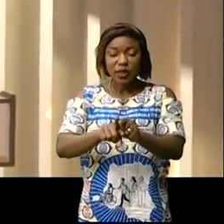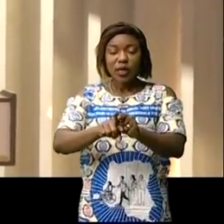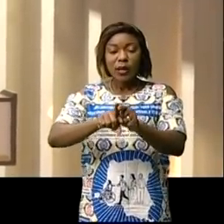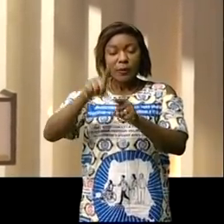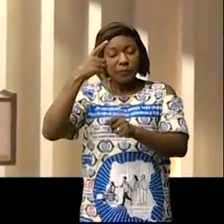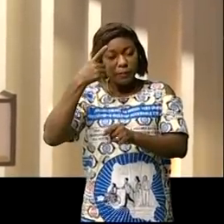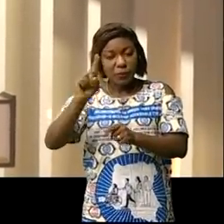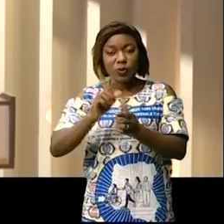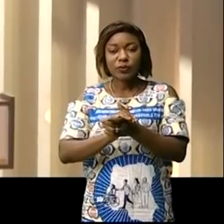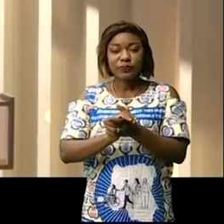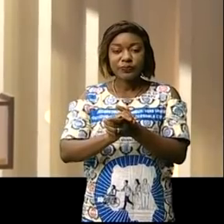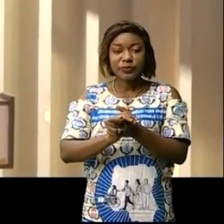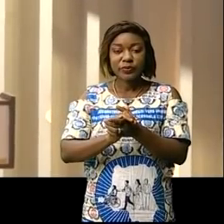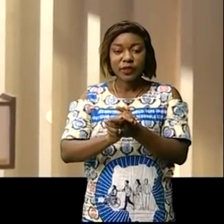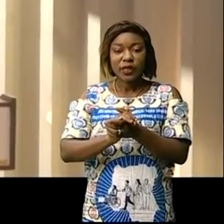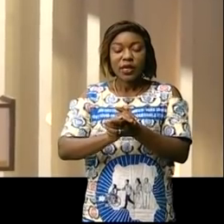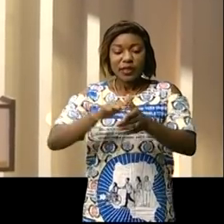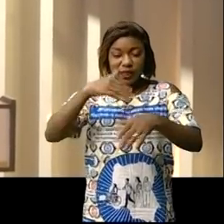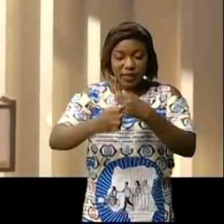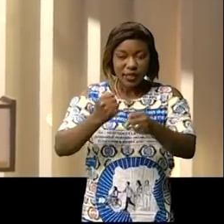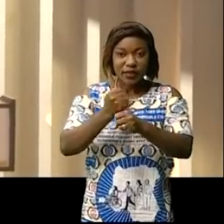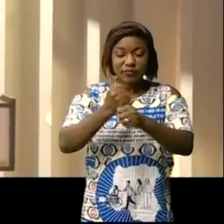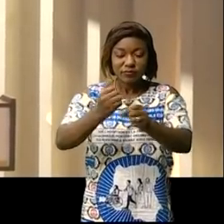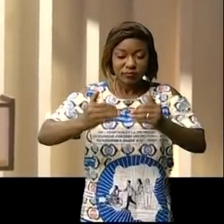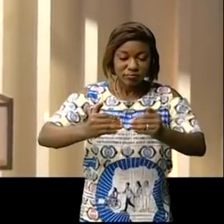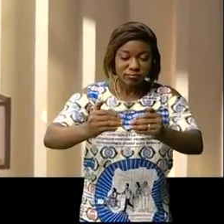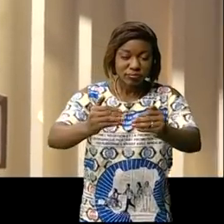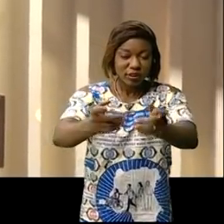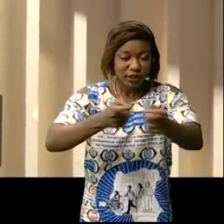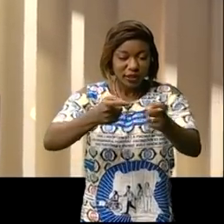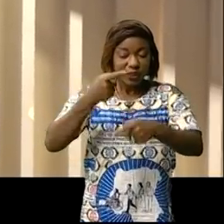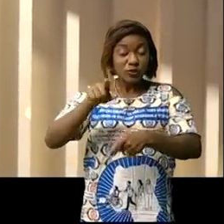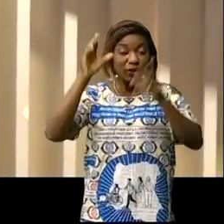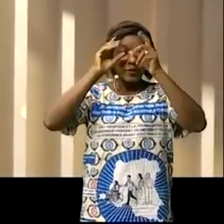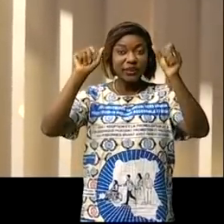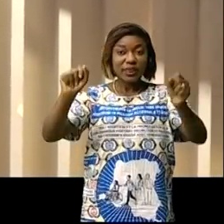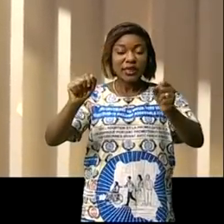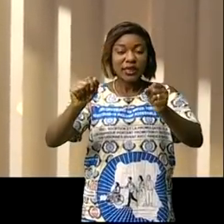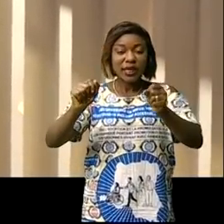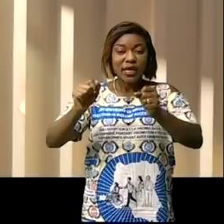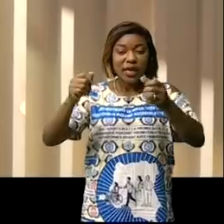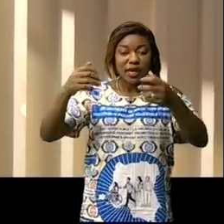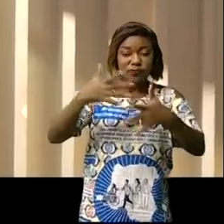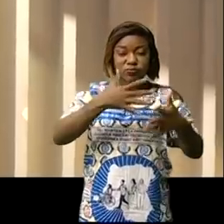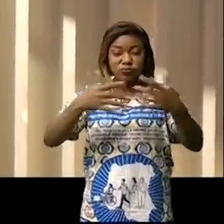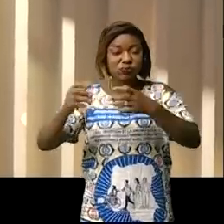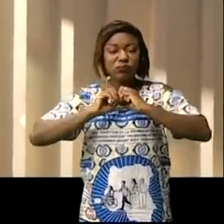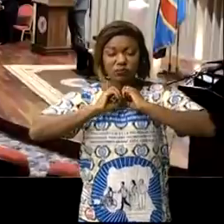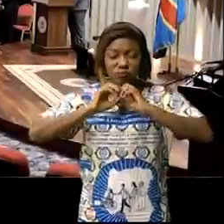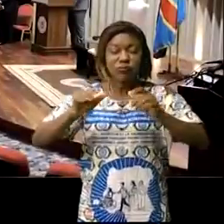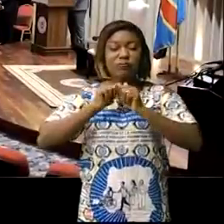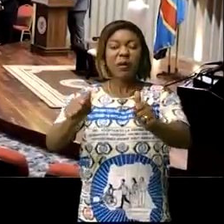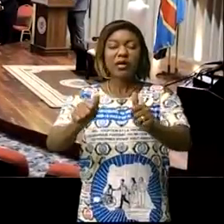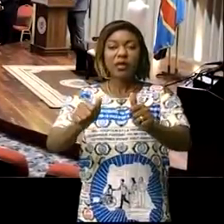susceptible de mener sous mon leadership une guerre sans merci contre toutes les